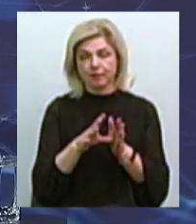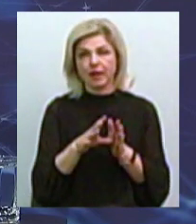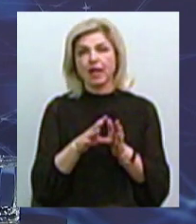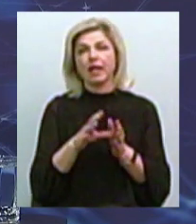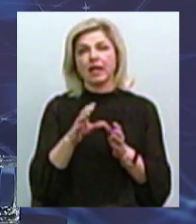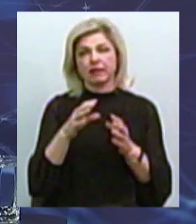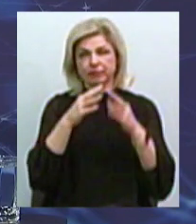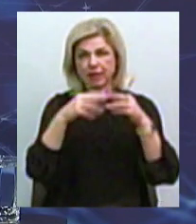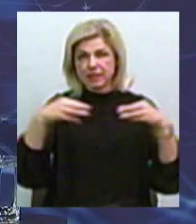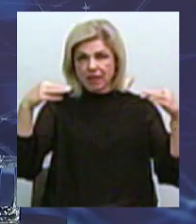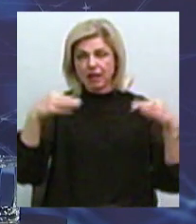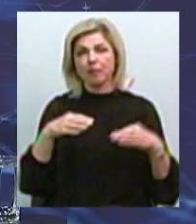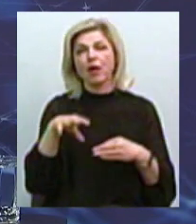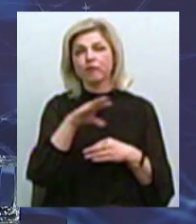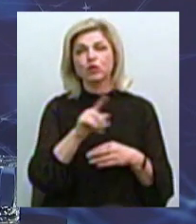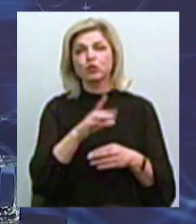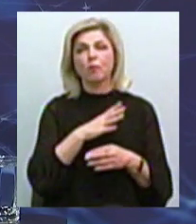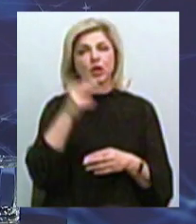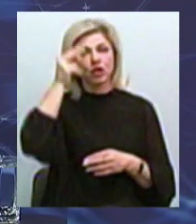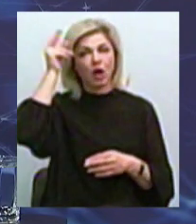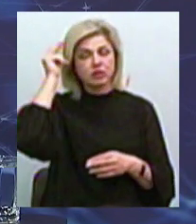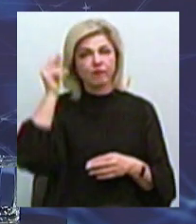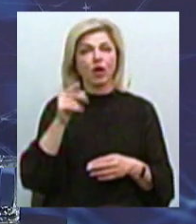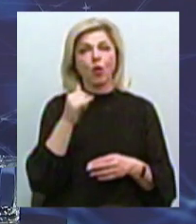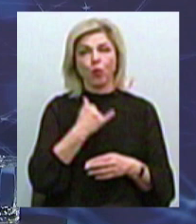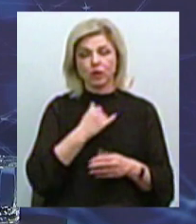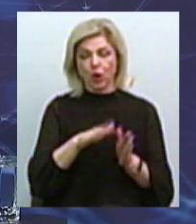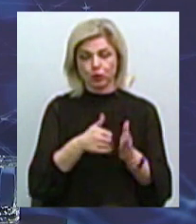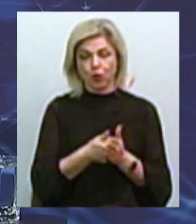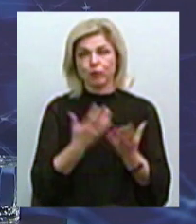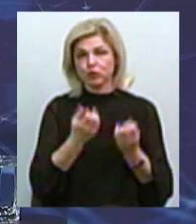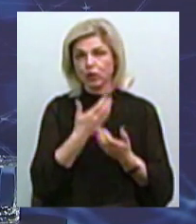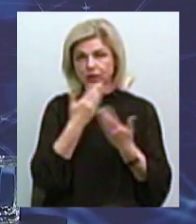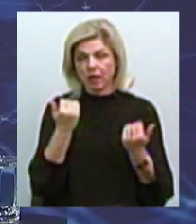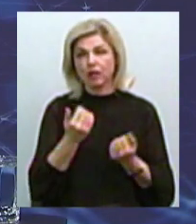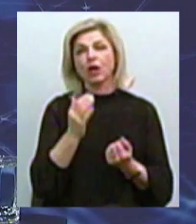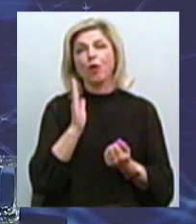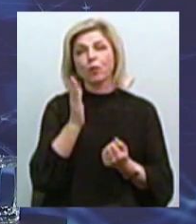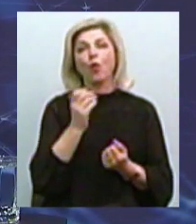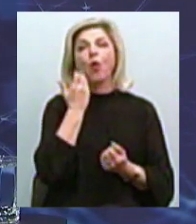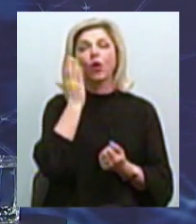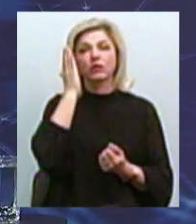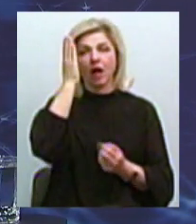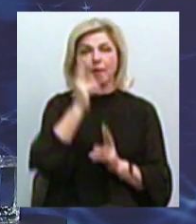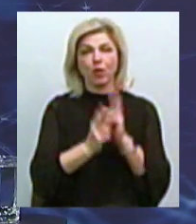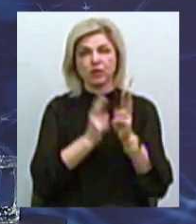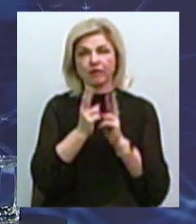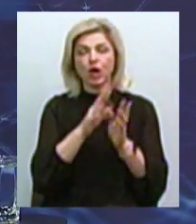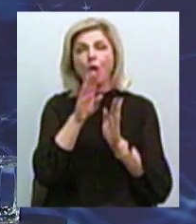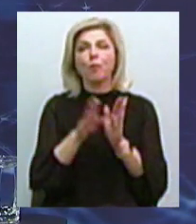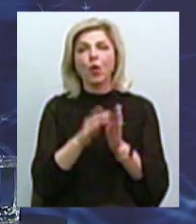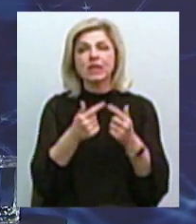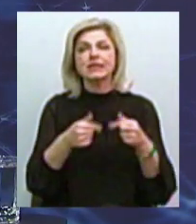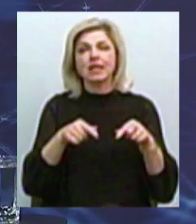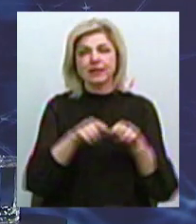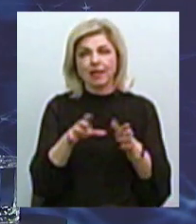раніше було в Чехословакії, у нас до сих пор этого ще немає. Ми, можливо, будемо модернізувати підстанцію. Ізбіточна